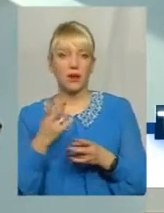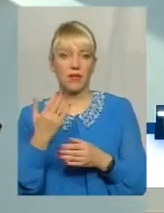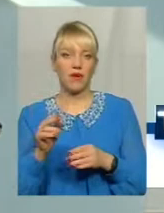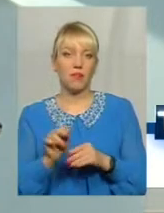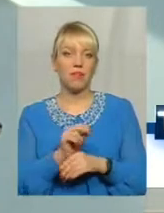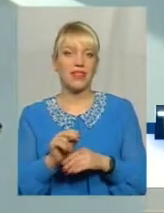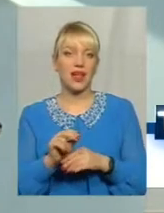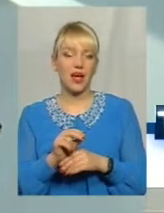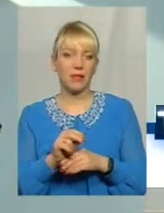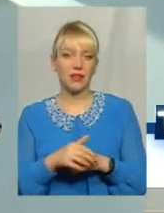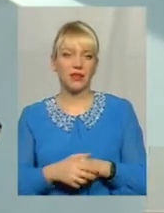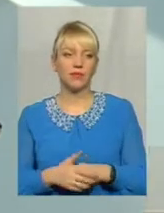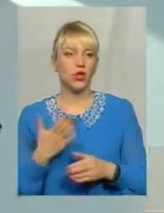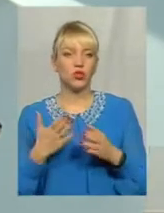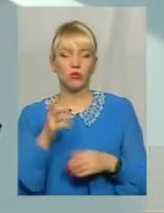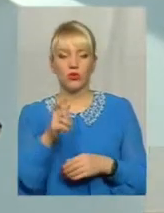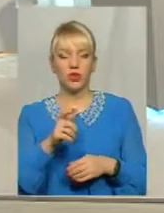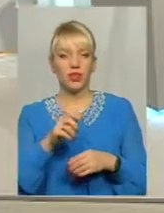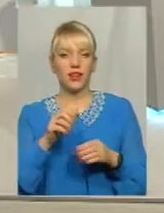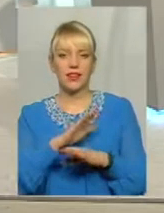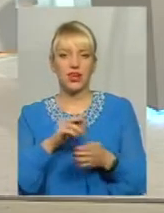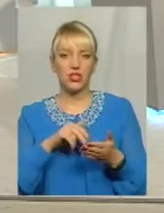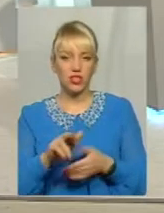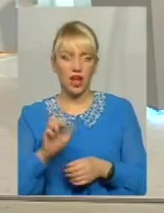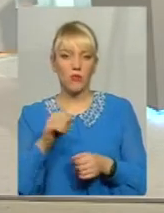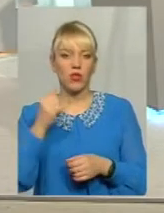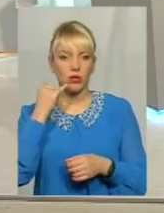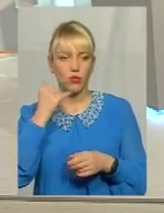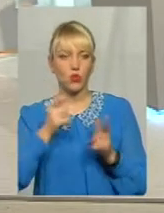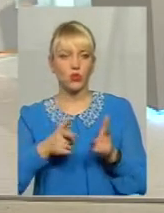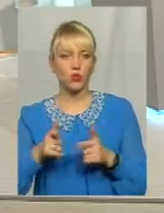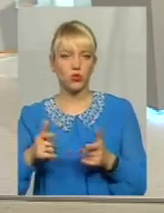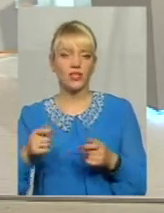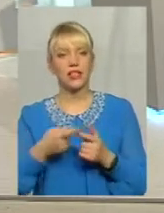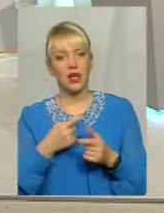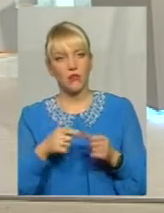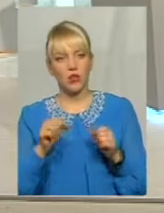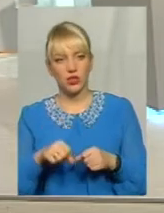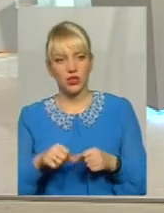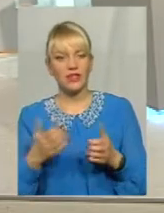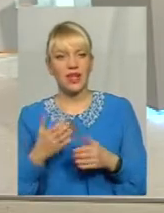людина не йшла, а могла телефоном узгодити, чи це можливо, і за яким телефоном можна зателефонувати?